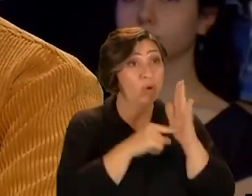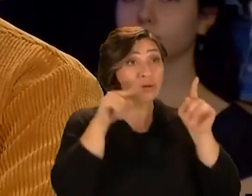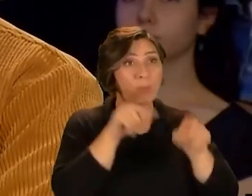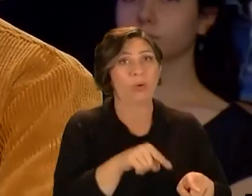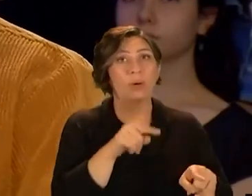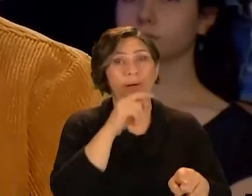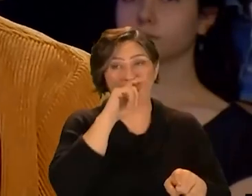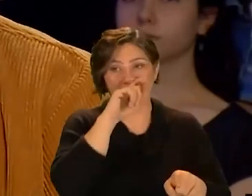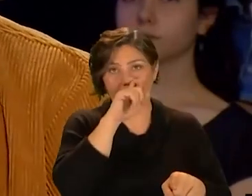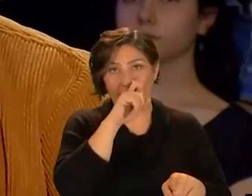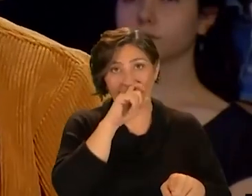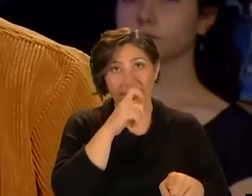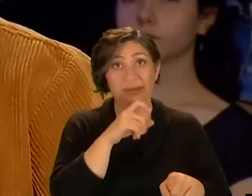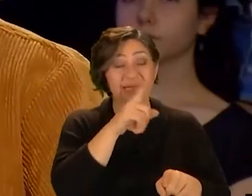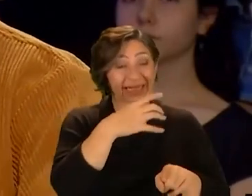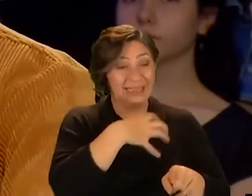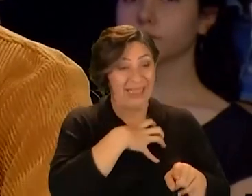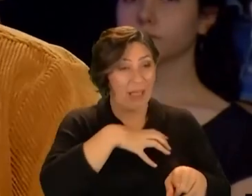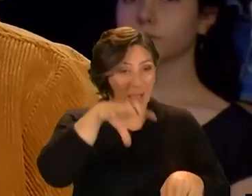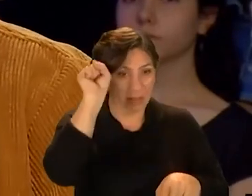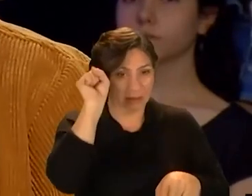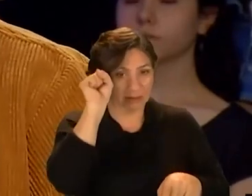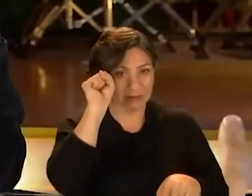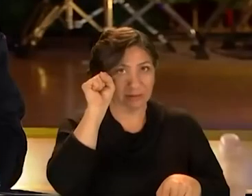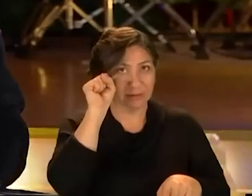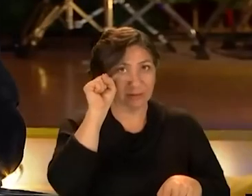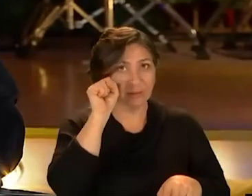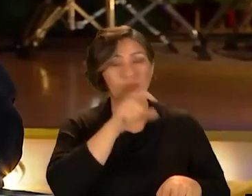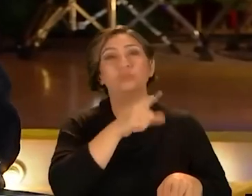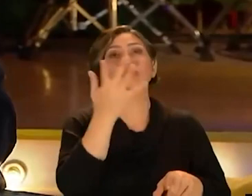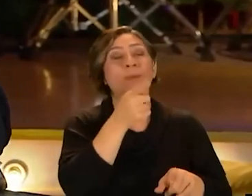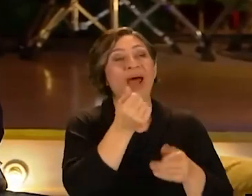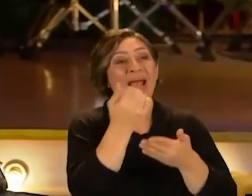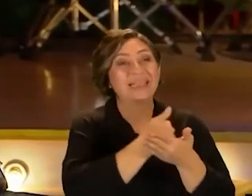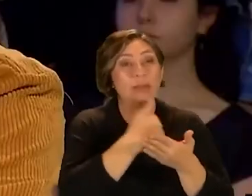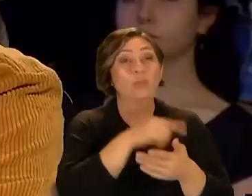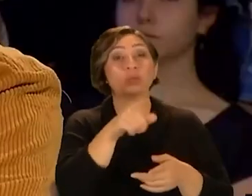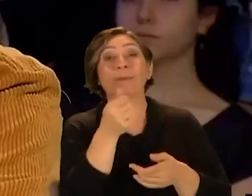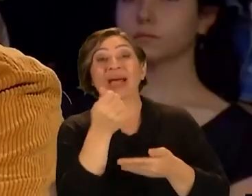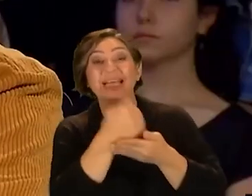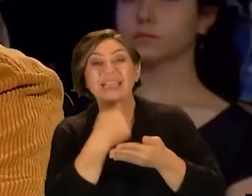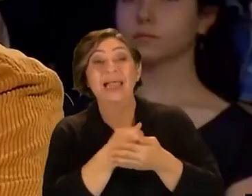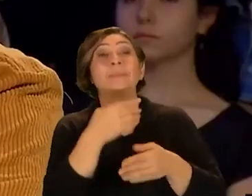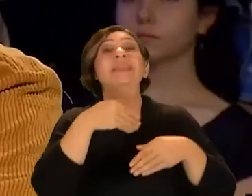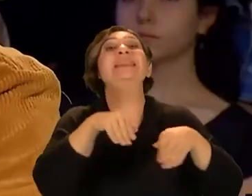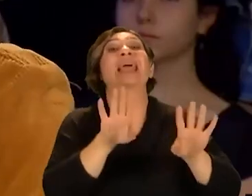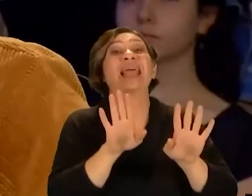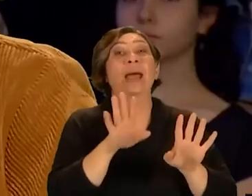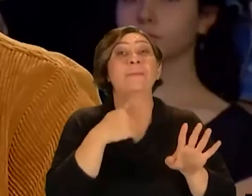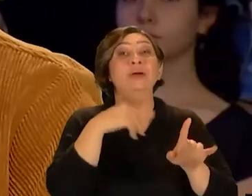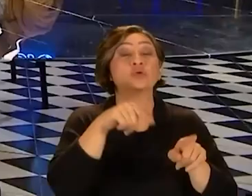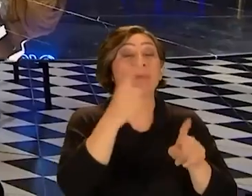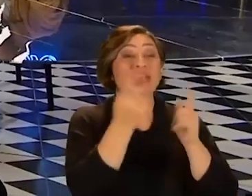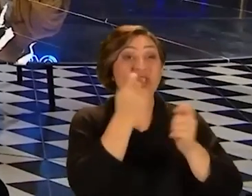tam da bu senin kendi algın işte bundan şu kadar para kazandık bundan da şu kadar kazanalım değil de